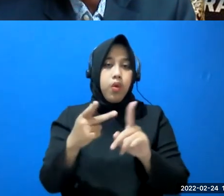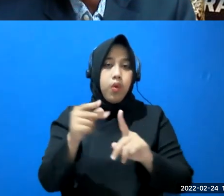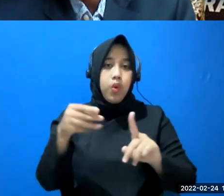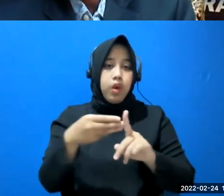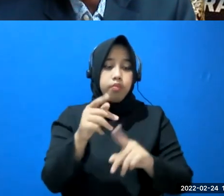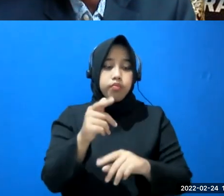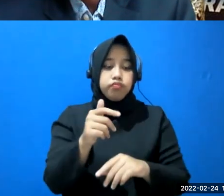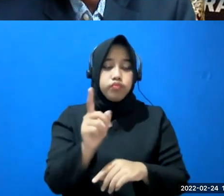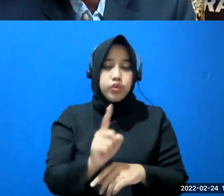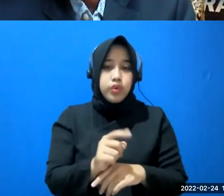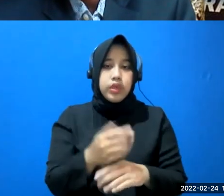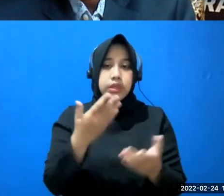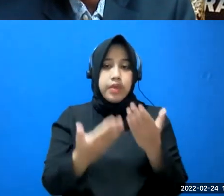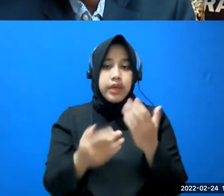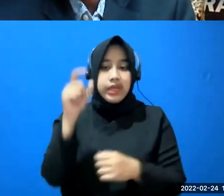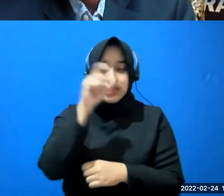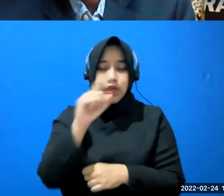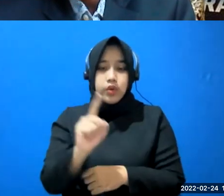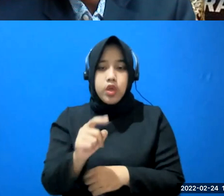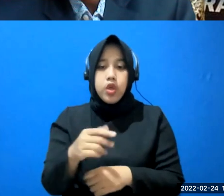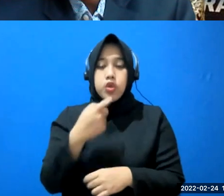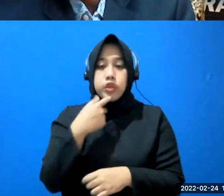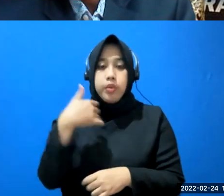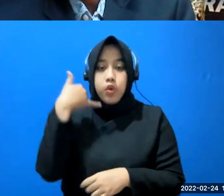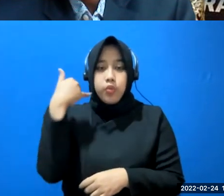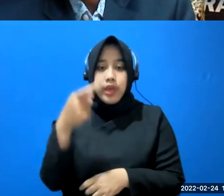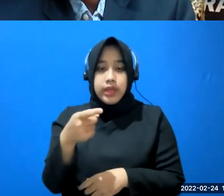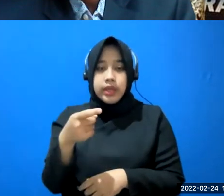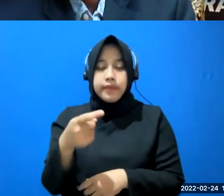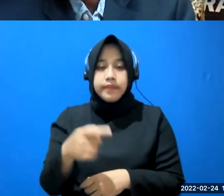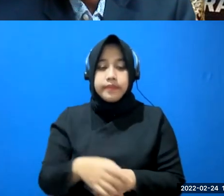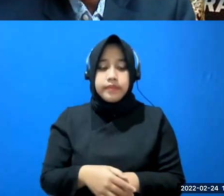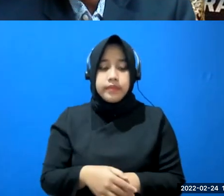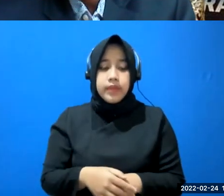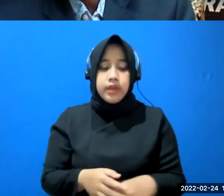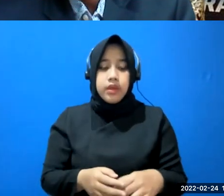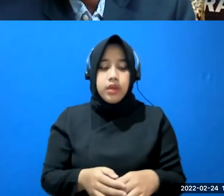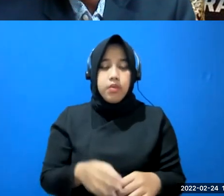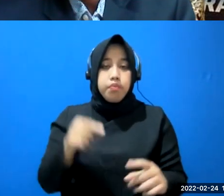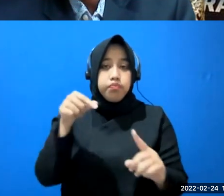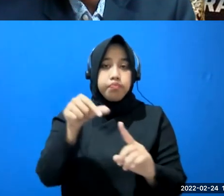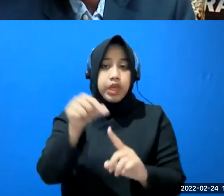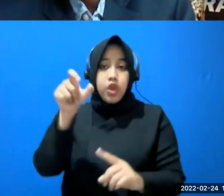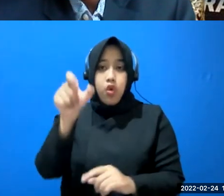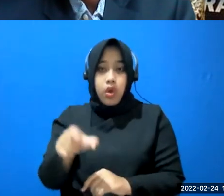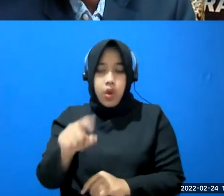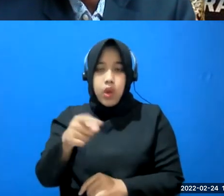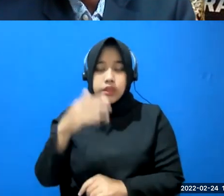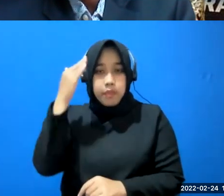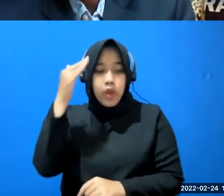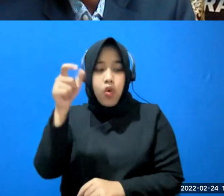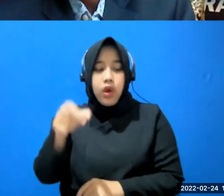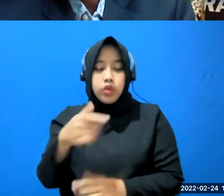dibantuin cari kira-kira coba hubungin yang ini itu makanya saya bilang ketika menunjukkan orang kita harus tahu orang ini memang